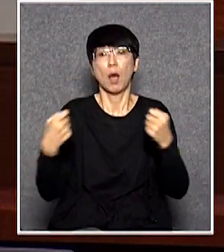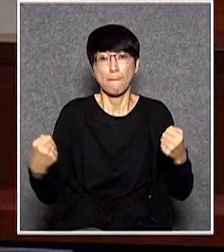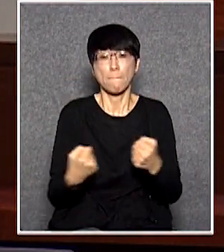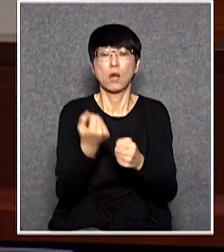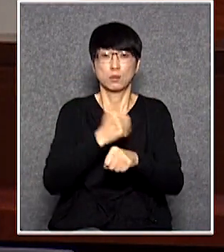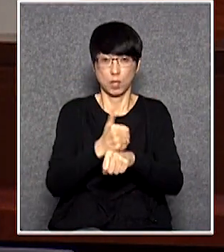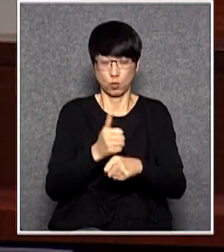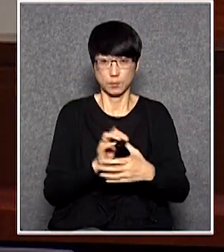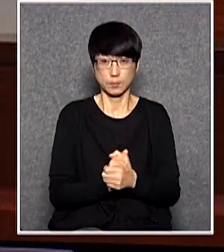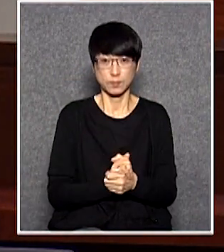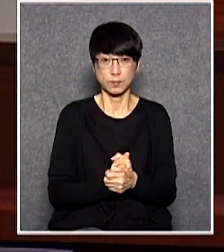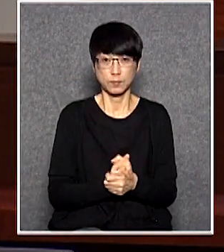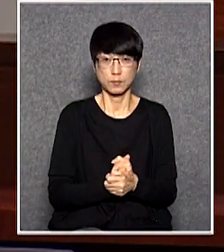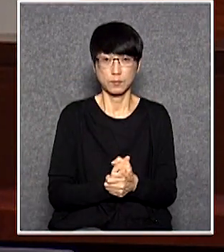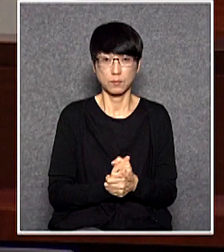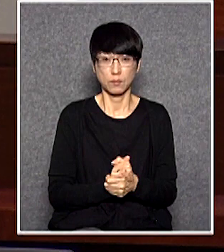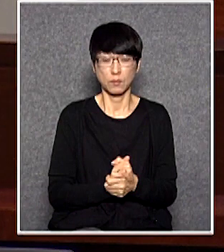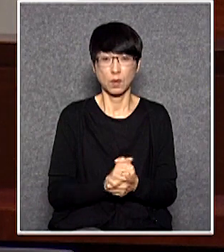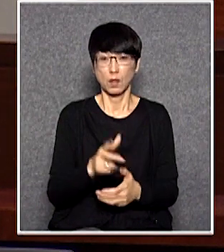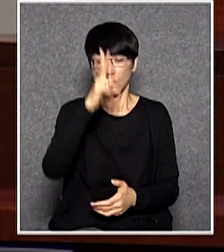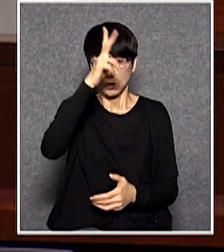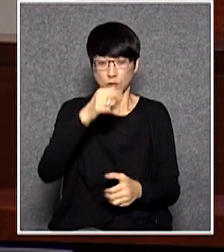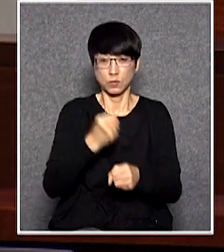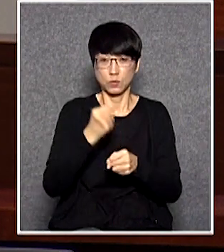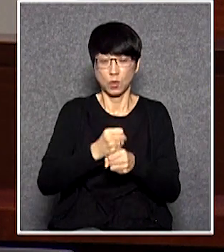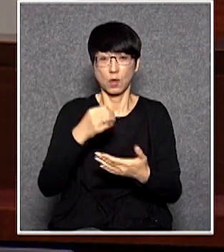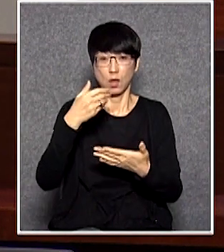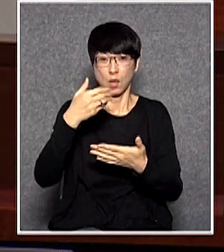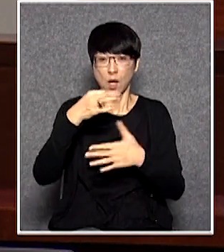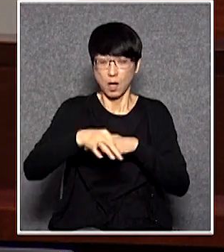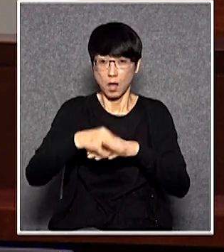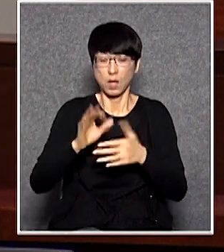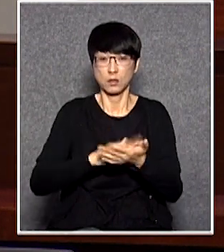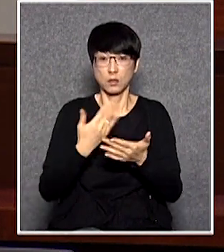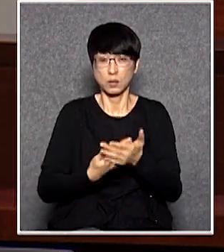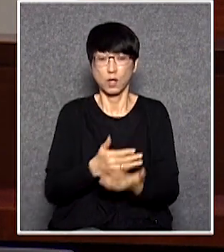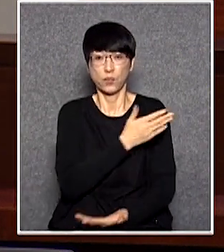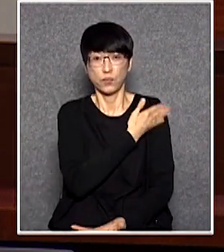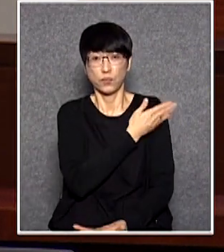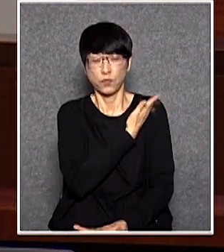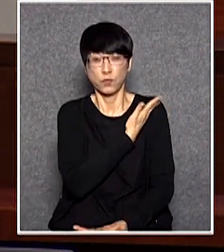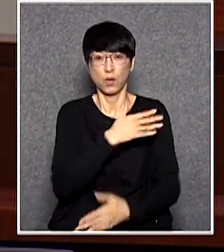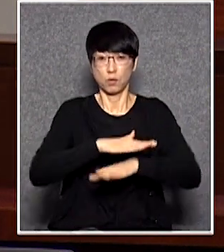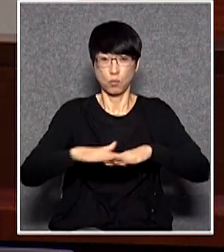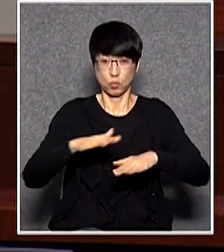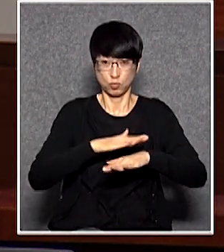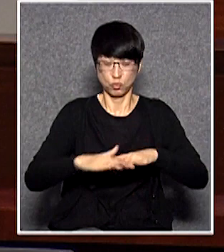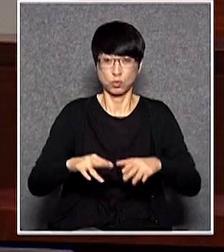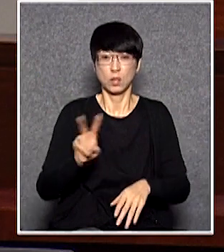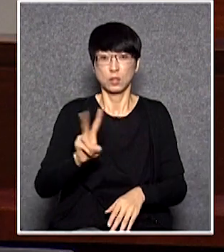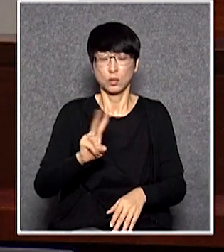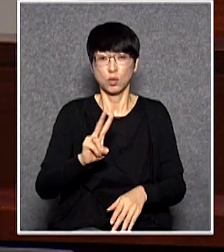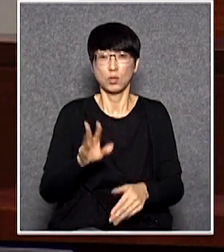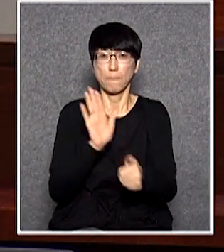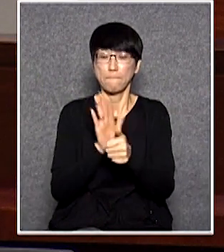政府就是說可以節省行政工作等於為前線執法的人員那個人身安全你都要提供